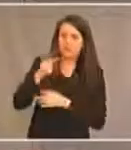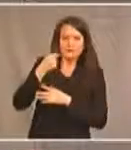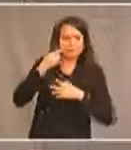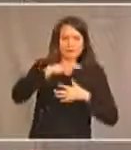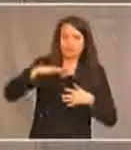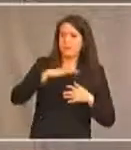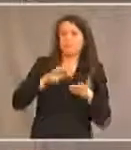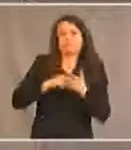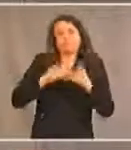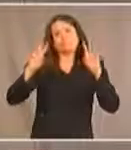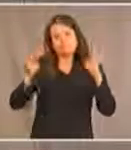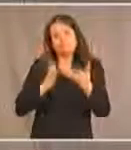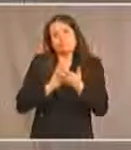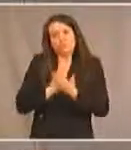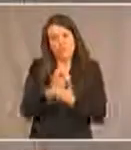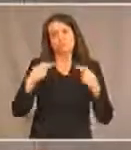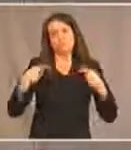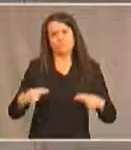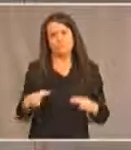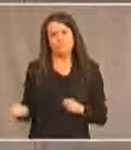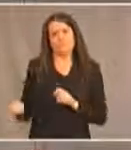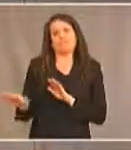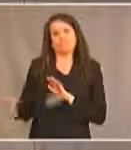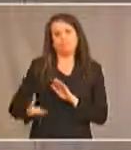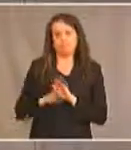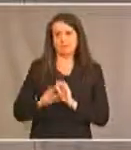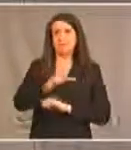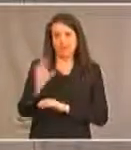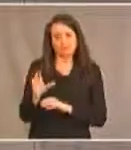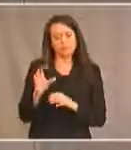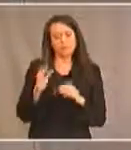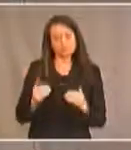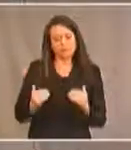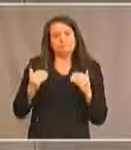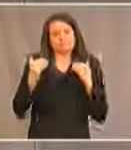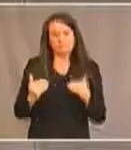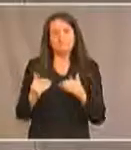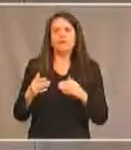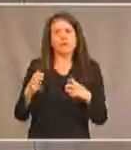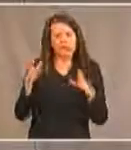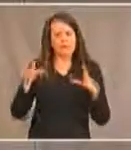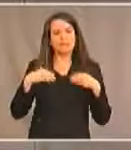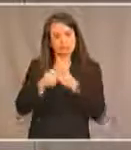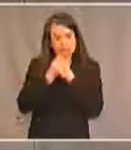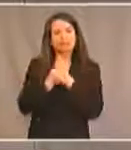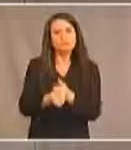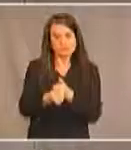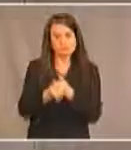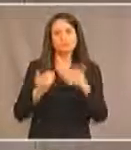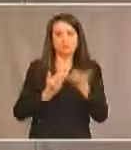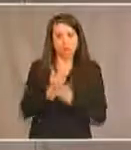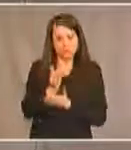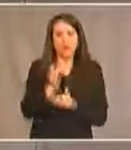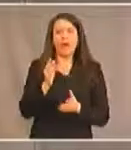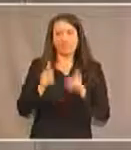question de droits humains fondamentale. Le Canada s'est engagé à mettre de l'avant la déclaration des droits de la personne pour les